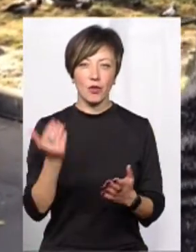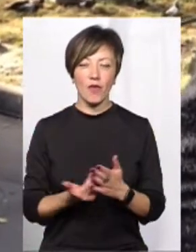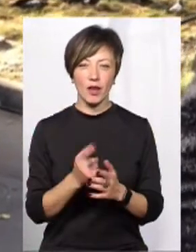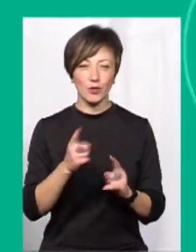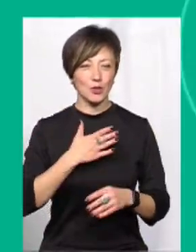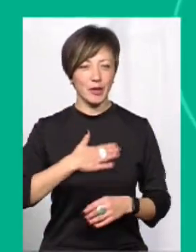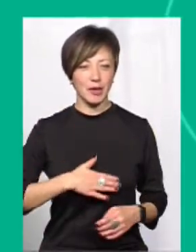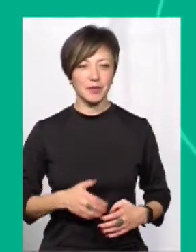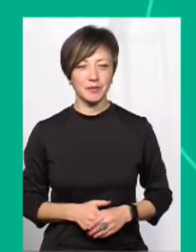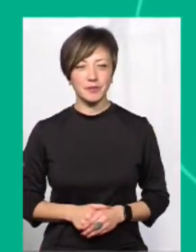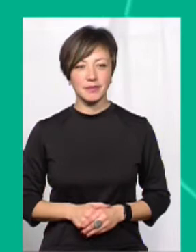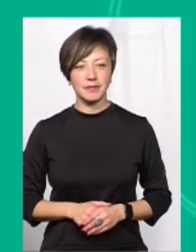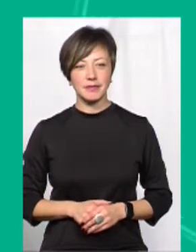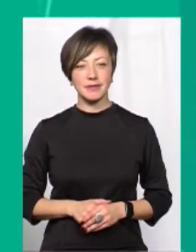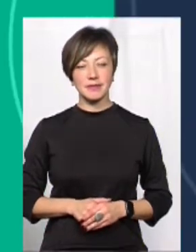і дуже приємне.